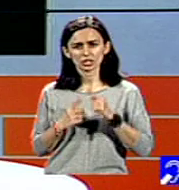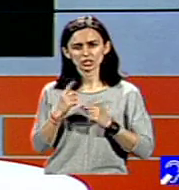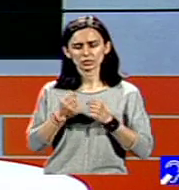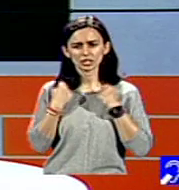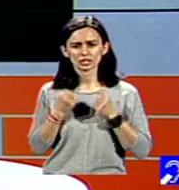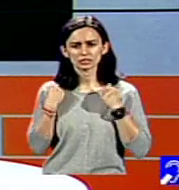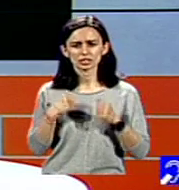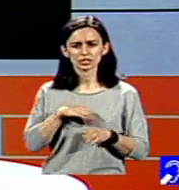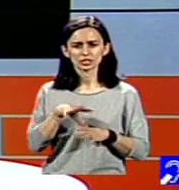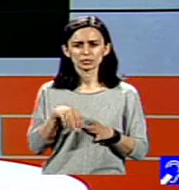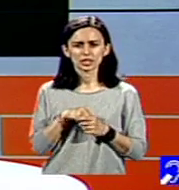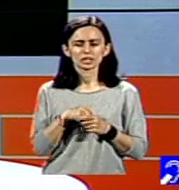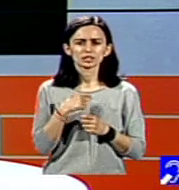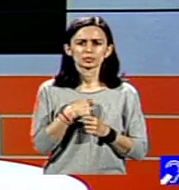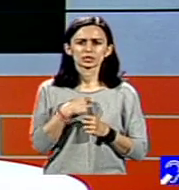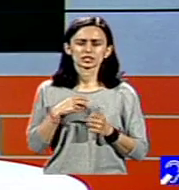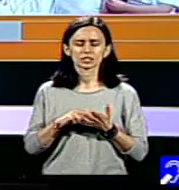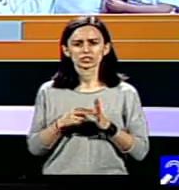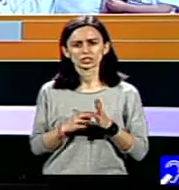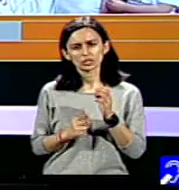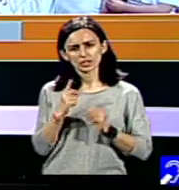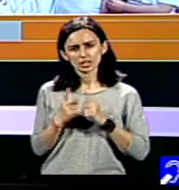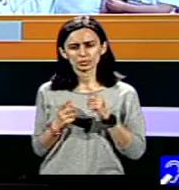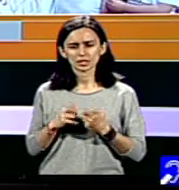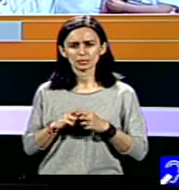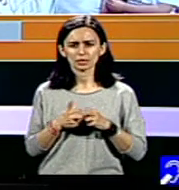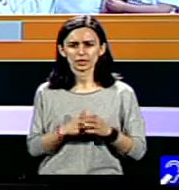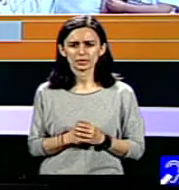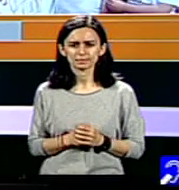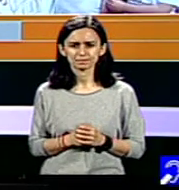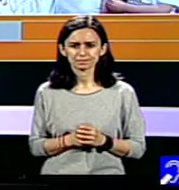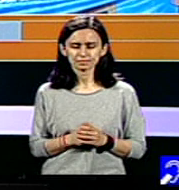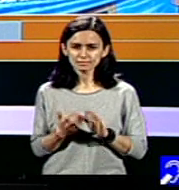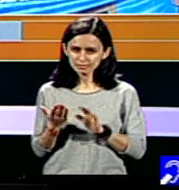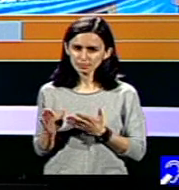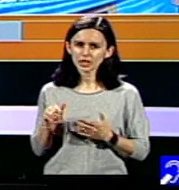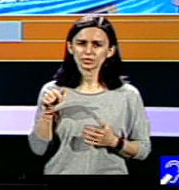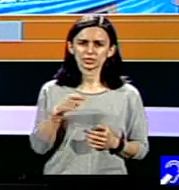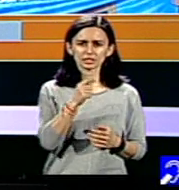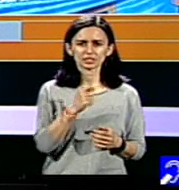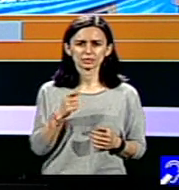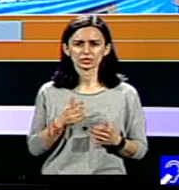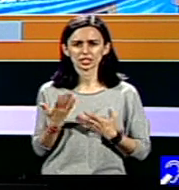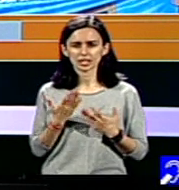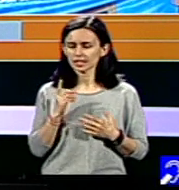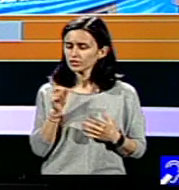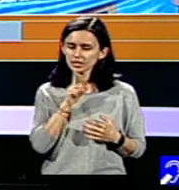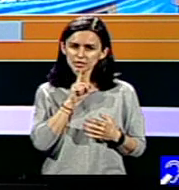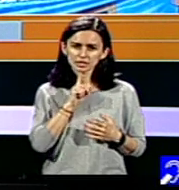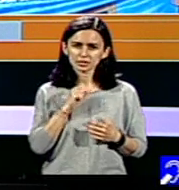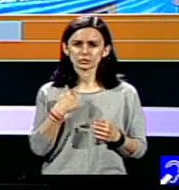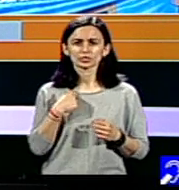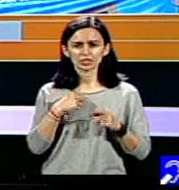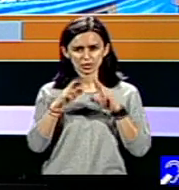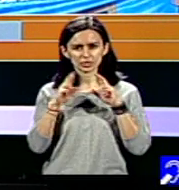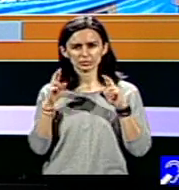poate să-și rezolve anumite probleme. Te-ai înhămat la acest proiect, care nu e lucru ușor și pe care, eu sper, în foarte scurt timp o să-l vedem